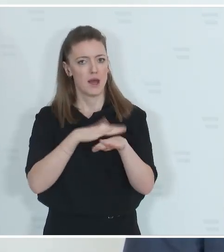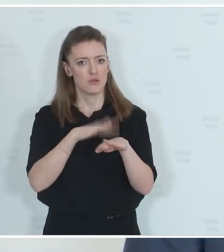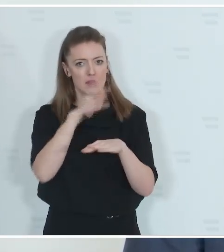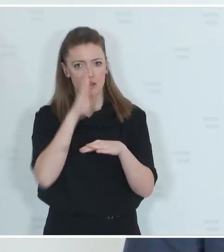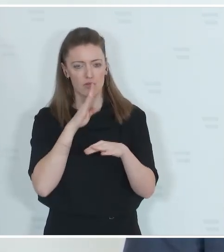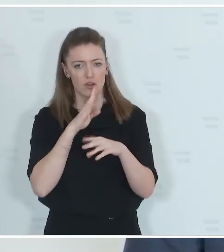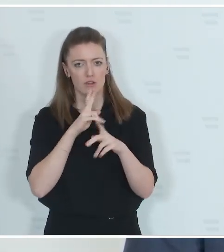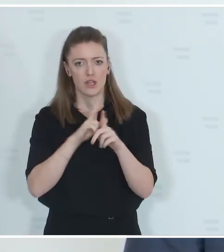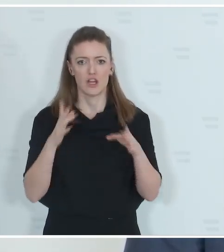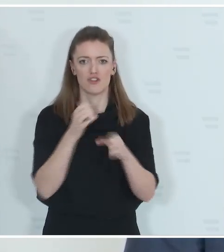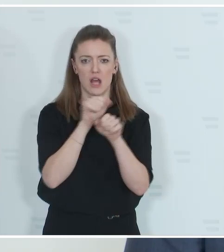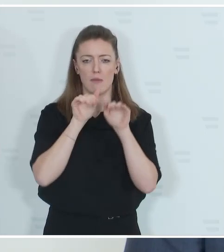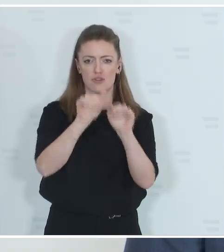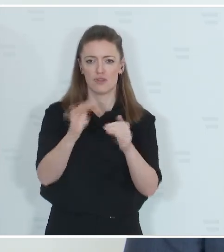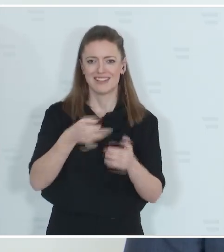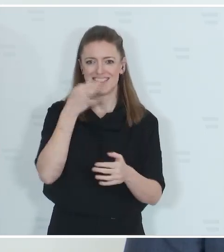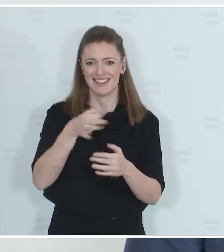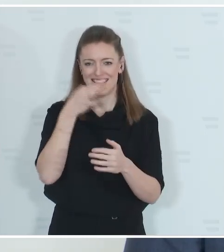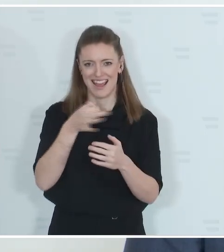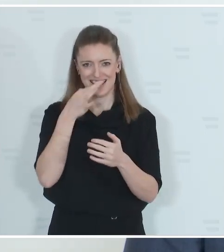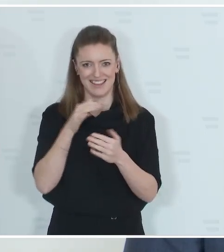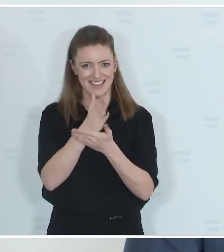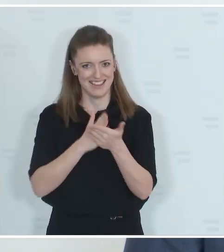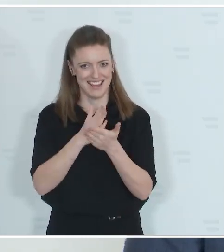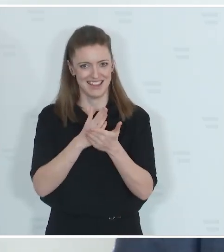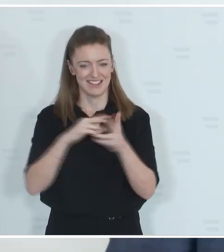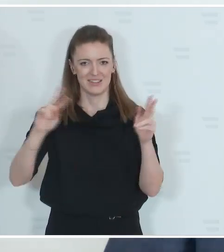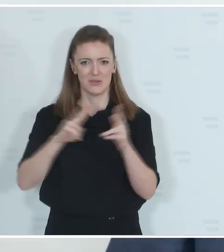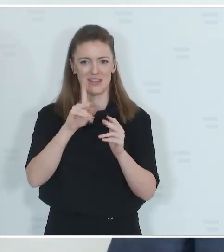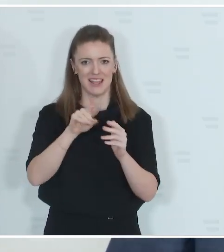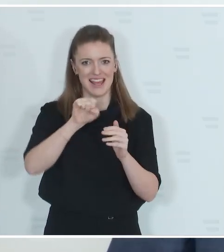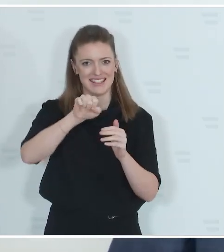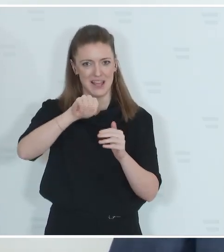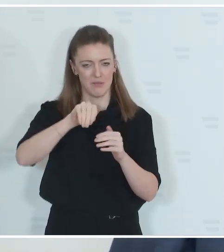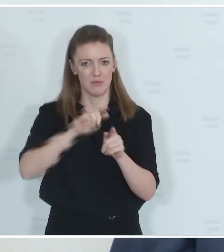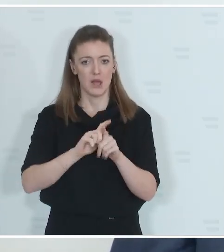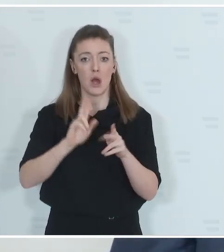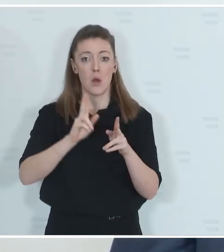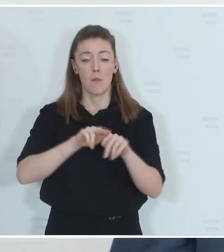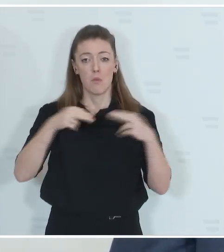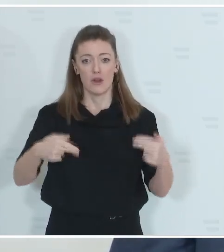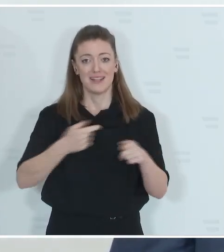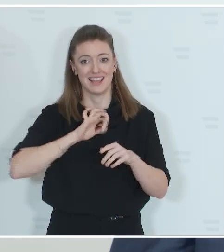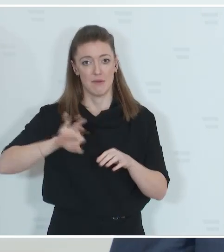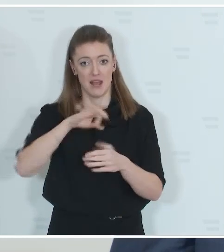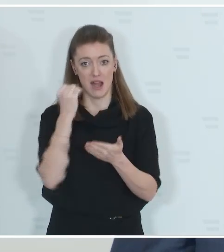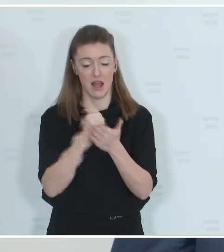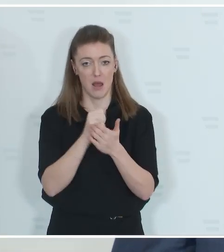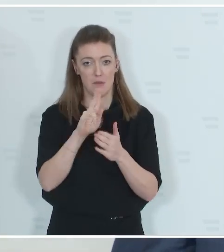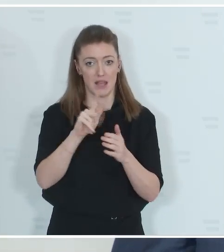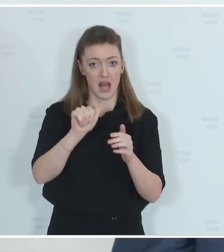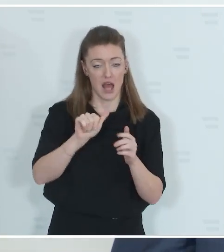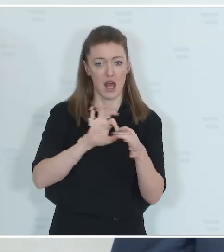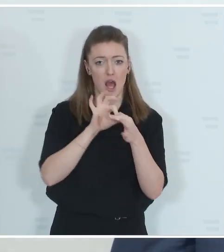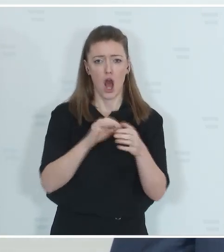Staatsschutz und Nachrichtendienst, kurz DSN, das Bundeskriminalamt, BKA, Bundesamt für Korruptionsbekämpfung